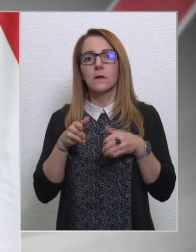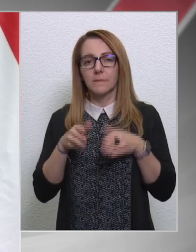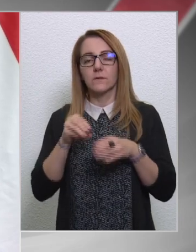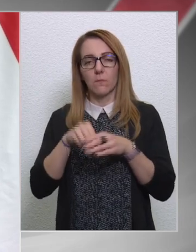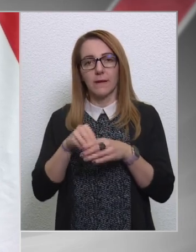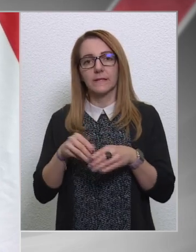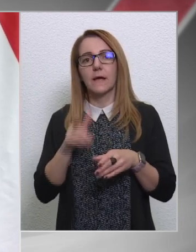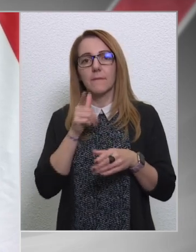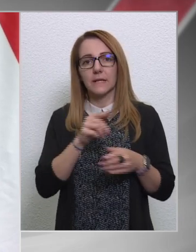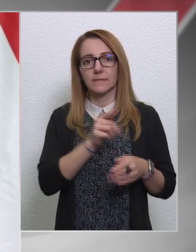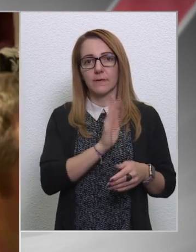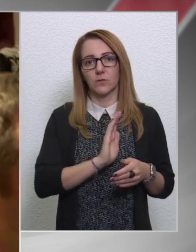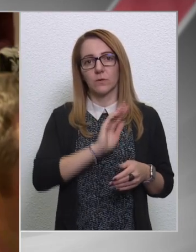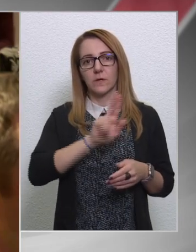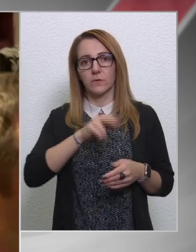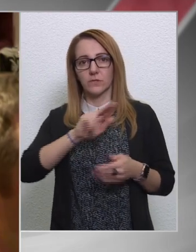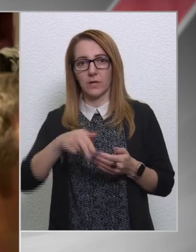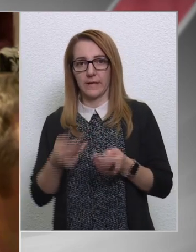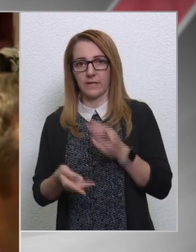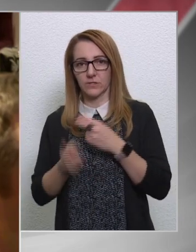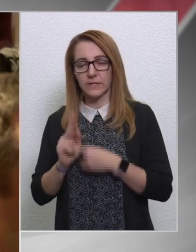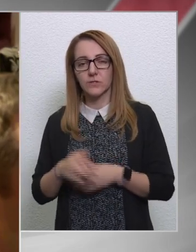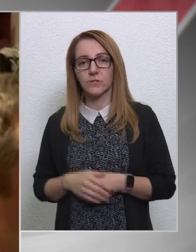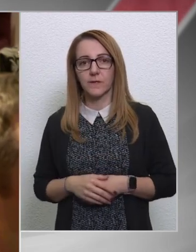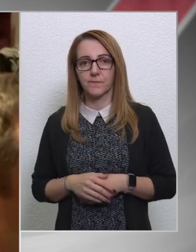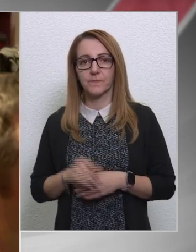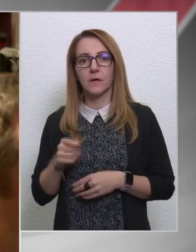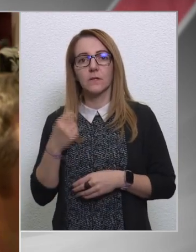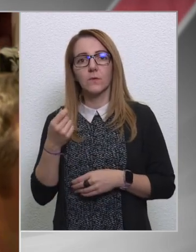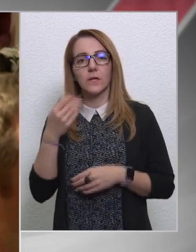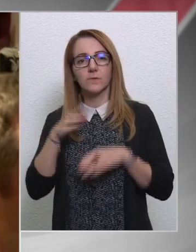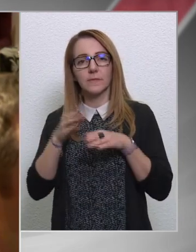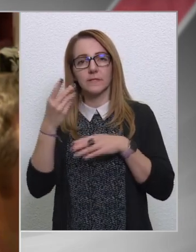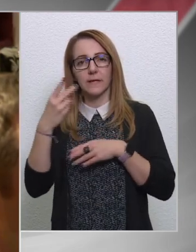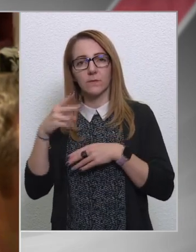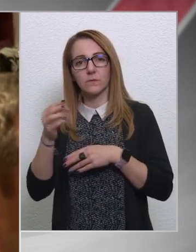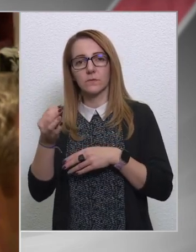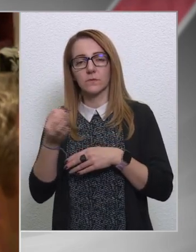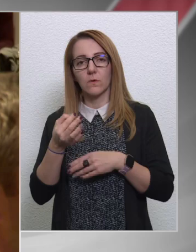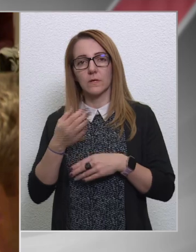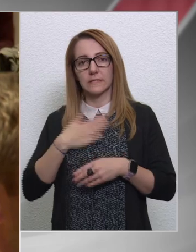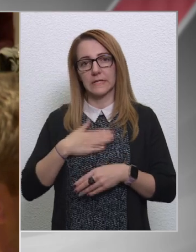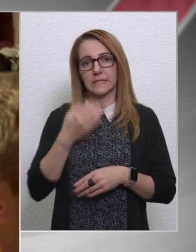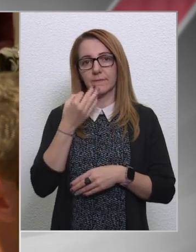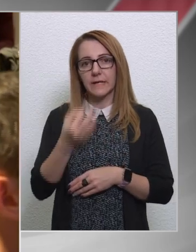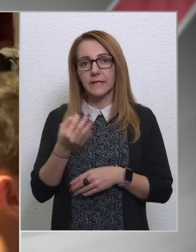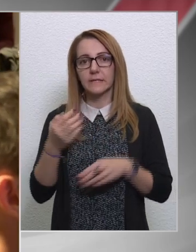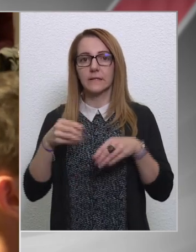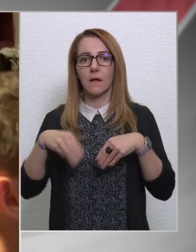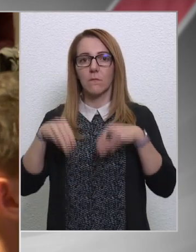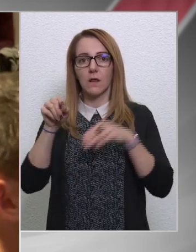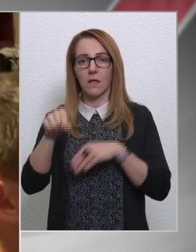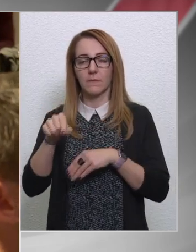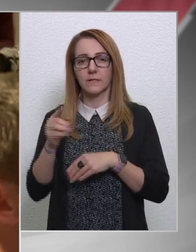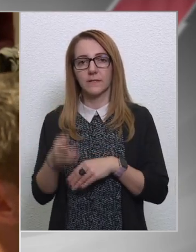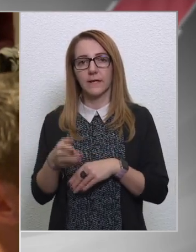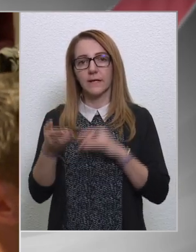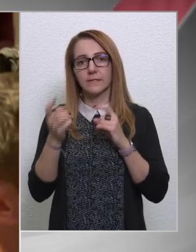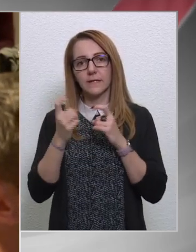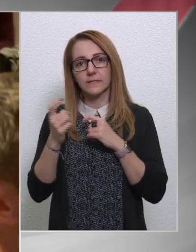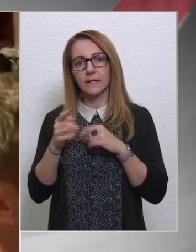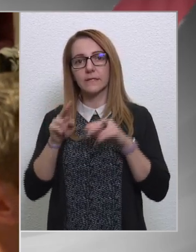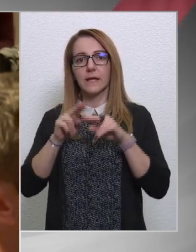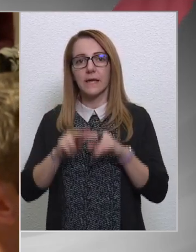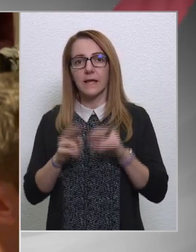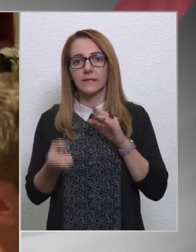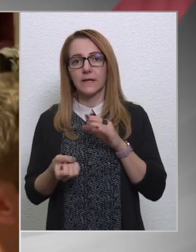másik oldalról is az aláírási készség. Azt pedig Gulyás miniszter útól szeretném kérdezni, hogy a parlamentnek akkor ezek szerint